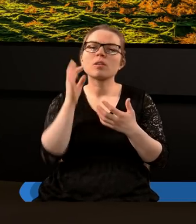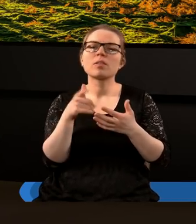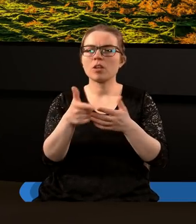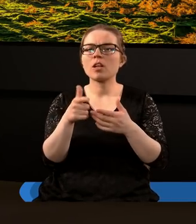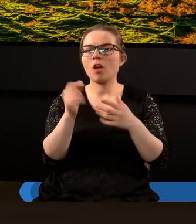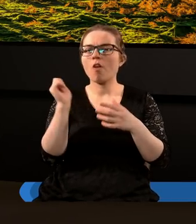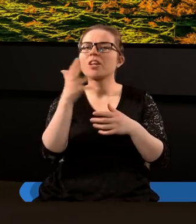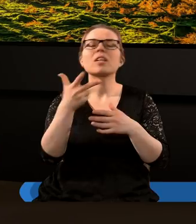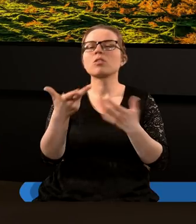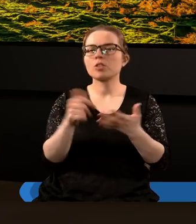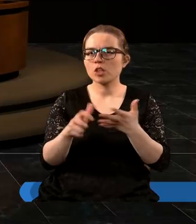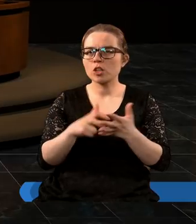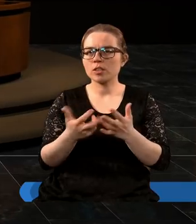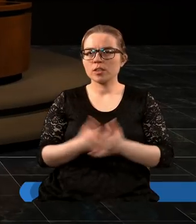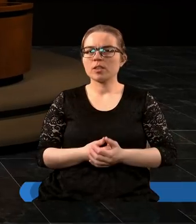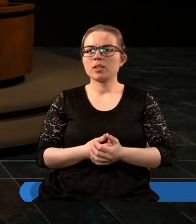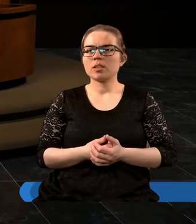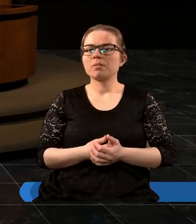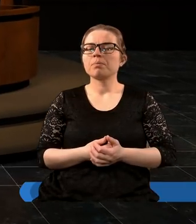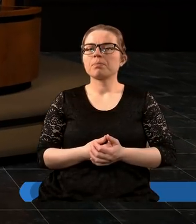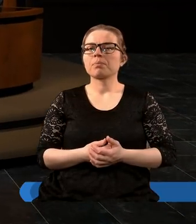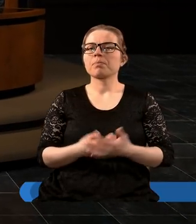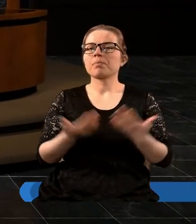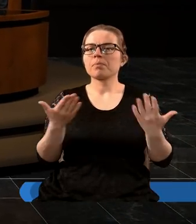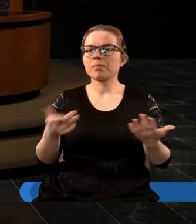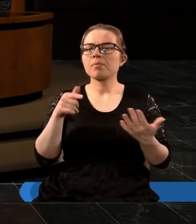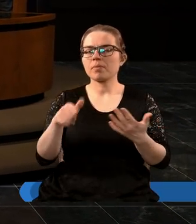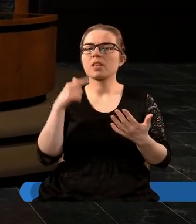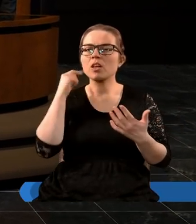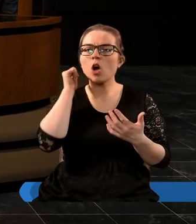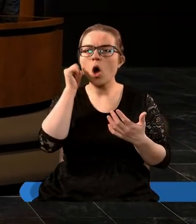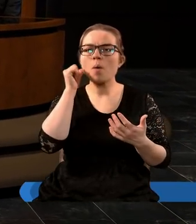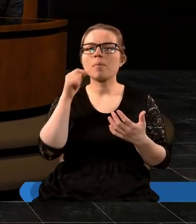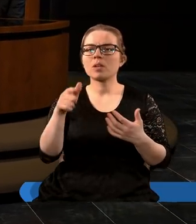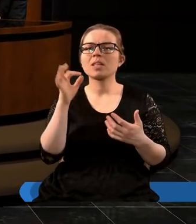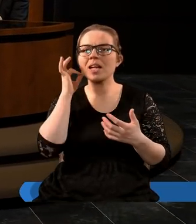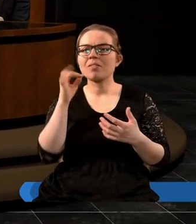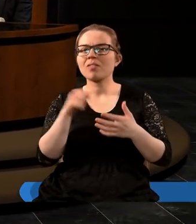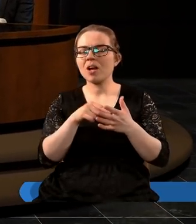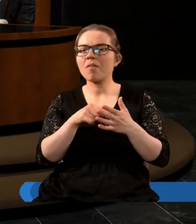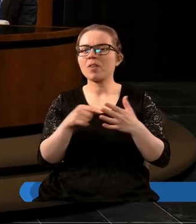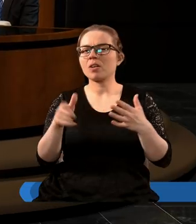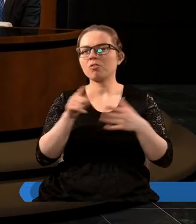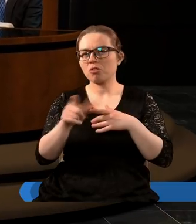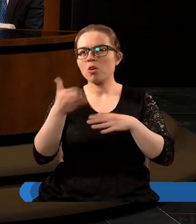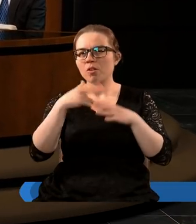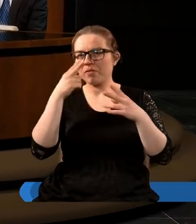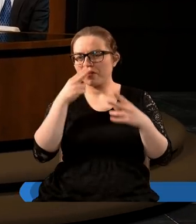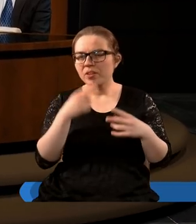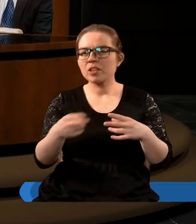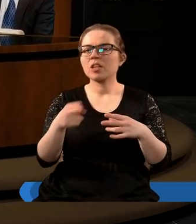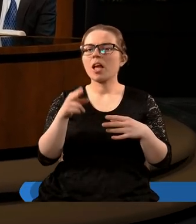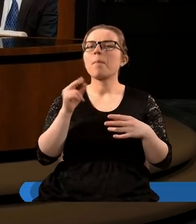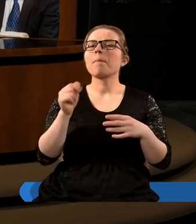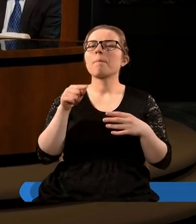kobietę, o tą wszetecznicę, tak? Bo przez porównanie na przykład tej kobiety z niewiastą opisaną w 12 rozdziale widzimy